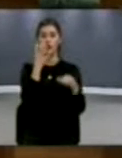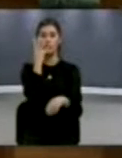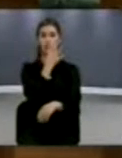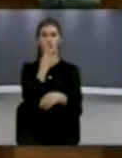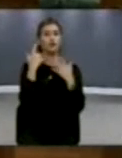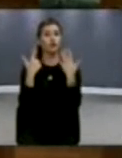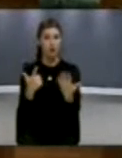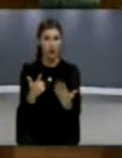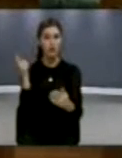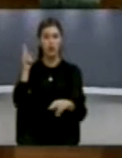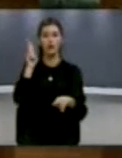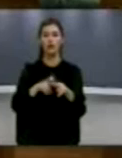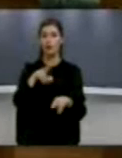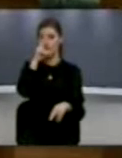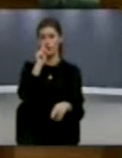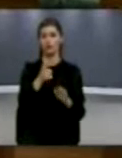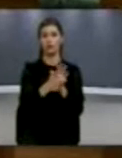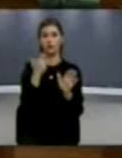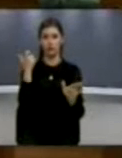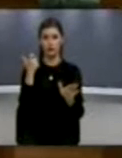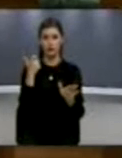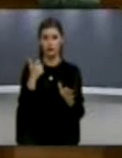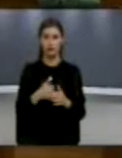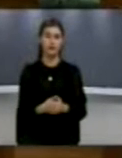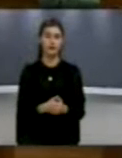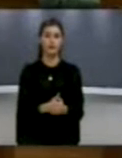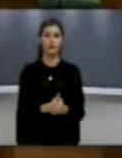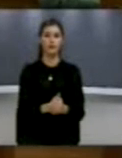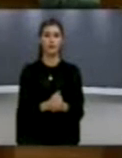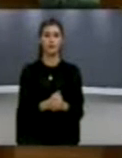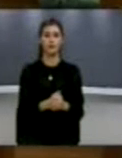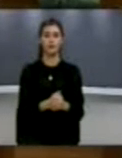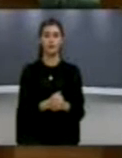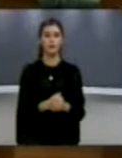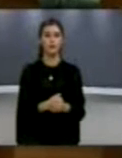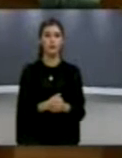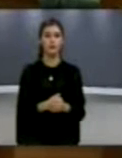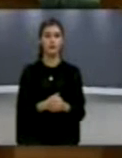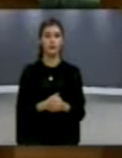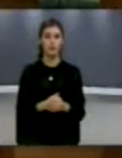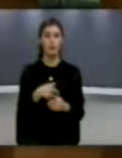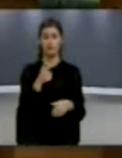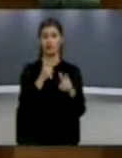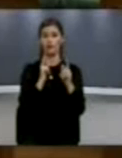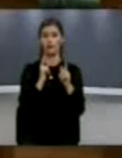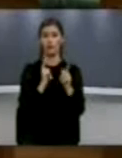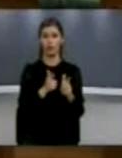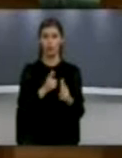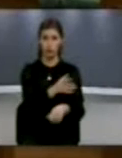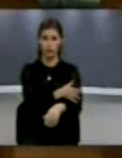pushtetje dënaj me vdekje, kurse Riz Zymerin e përshkataj. Në vitit e ushtri shkrimtarët Kosovës,